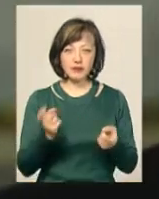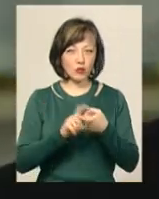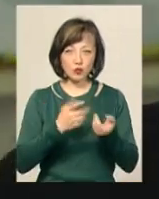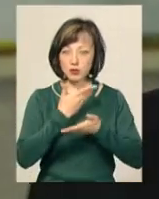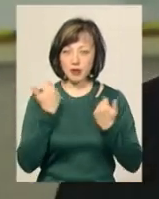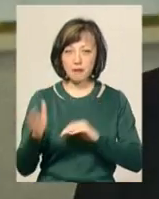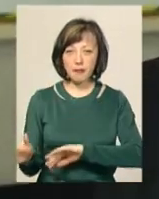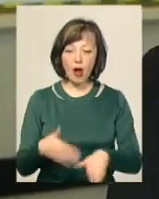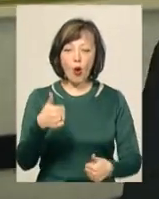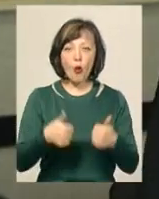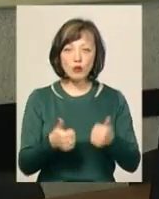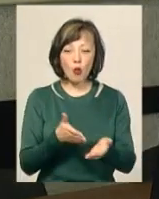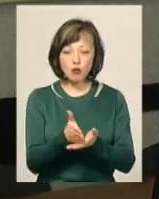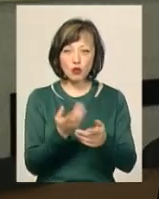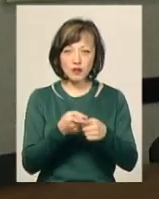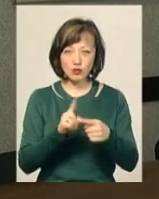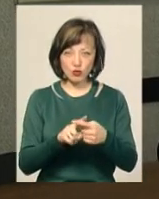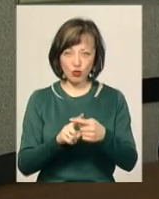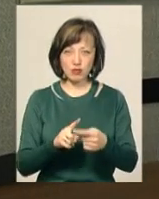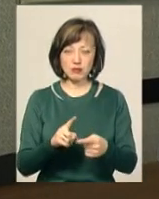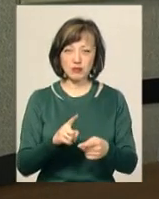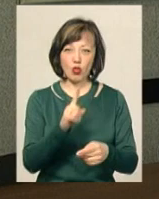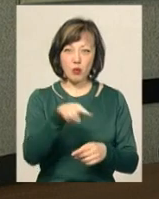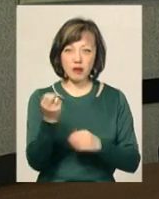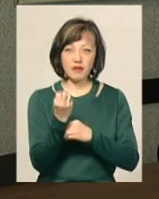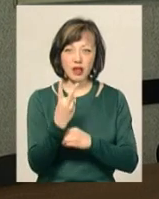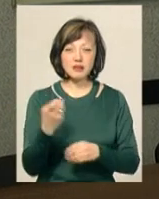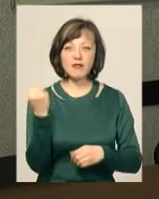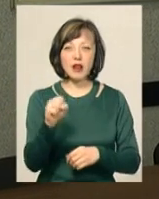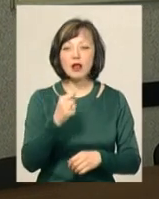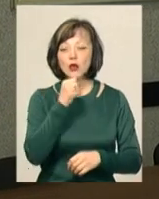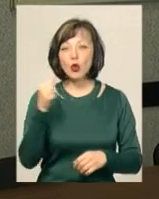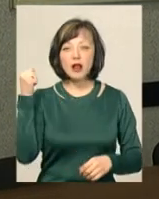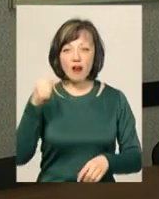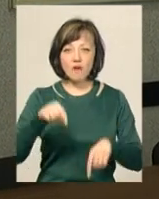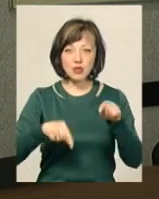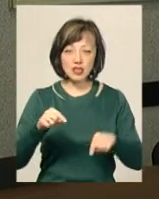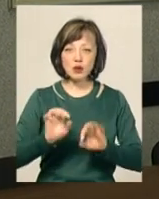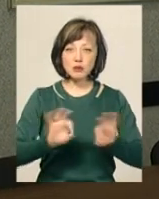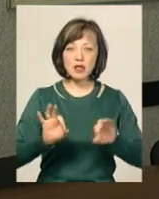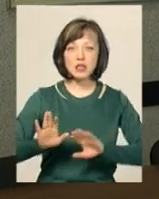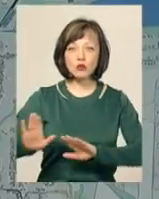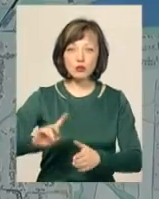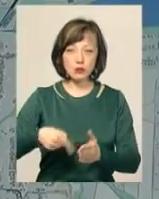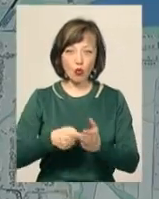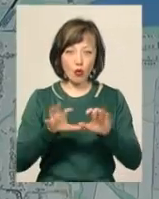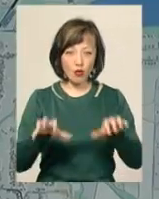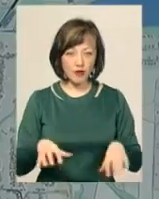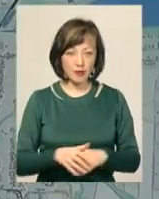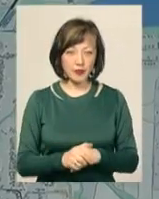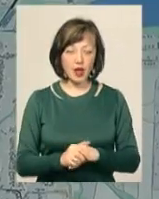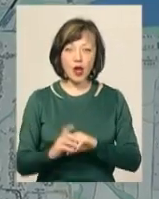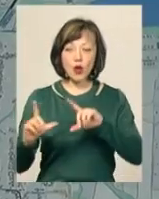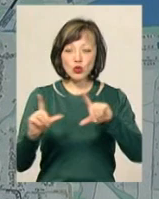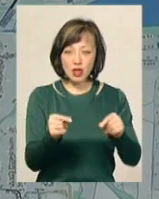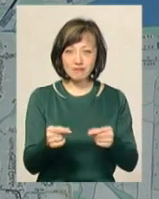Конкурс на обслуговування цього маршруту «Хмельницьке таксі» виграло торік восени, розповідає заступник Кмельницького міського голови Андрій Бондаренко. Доїжджаючи до